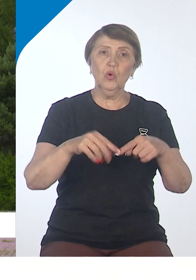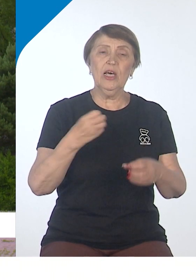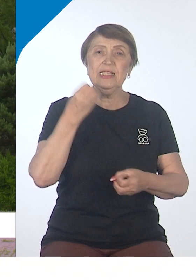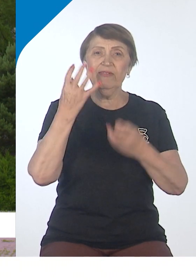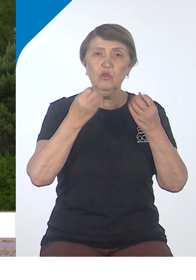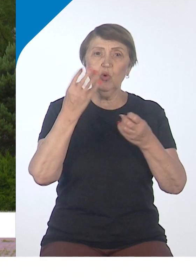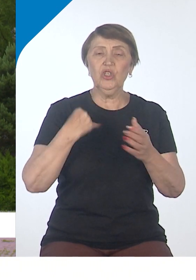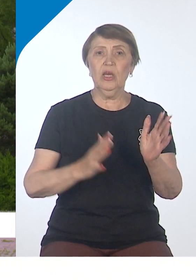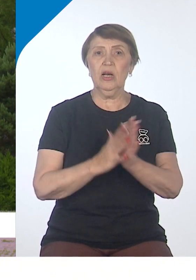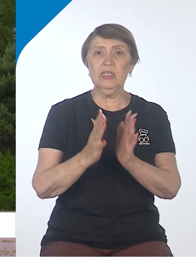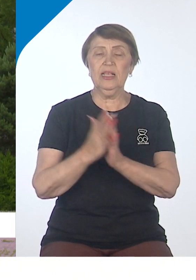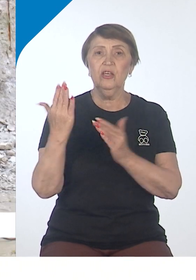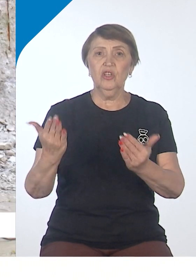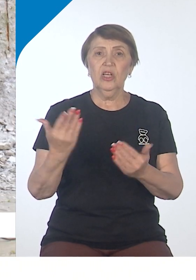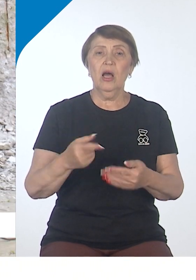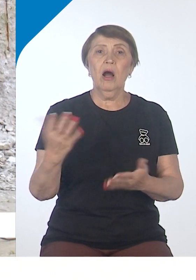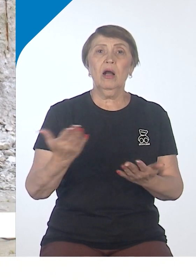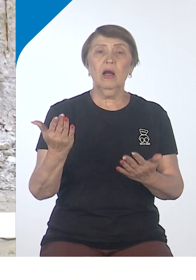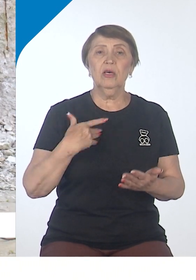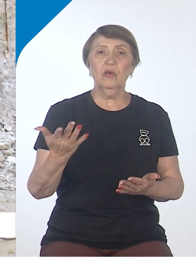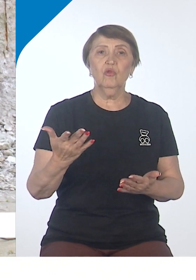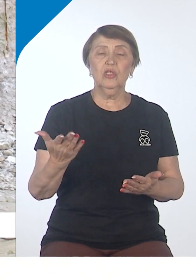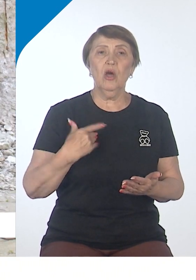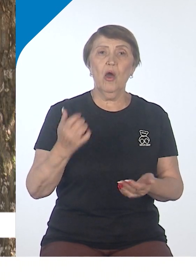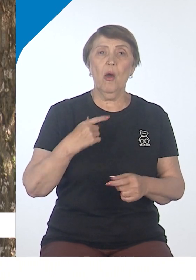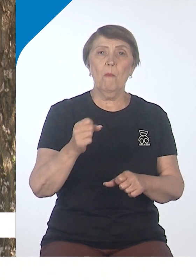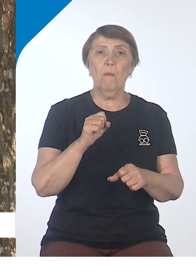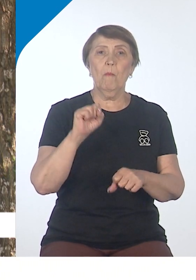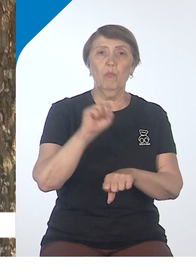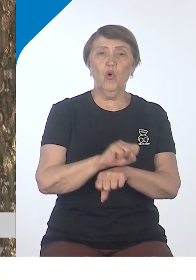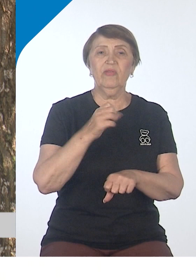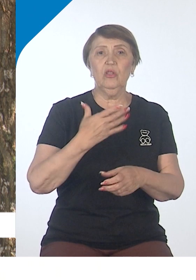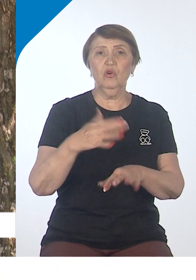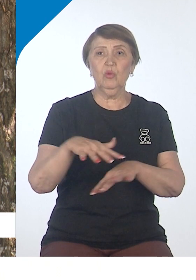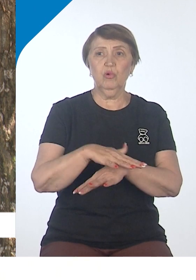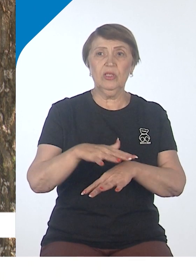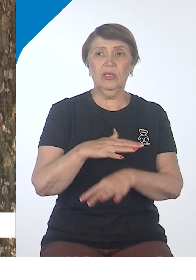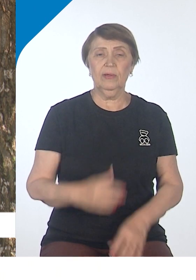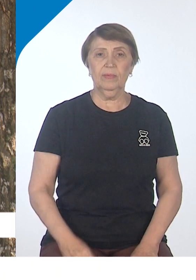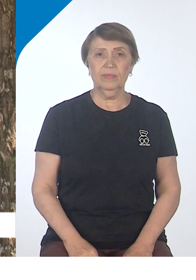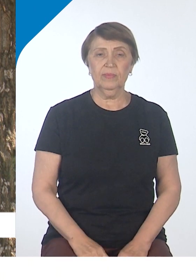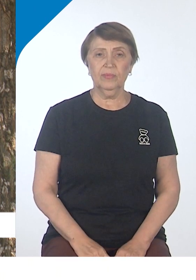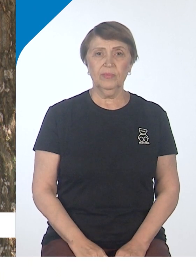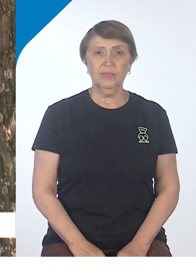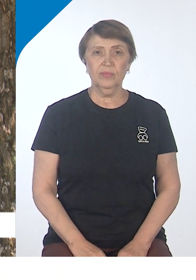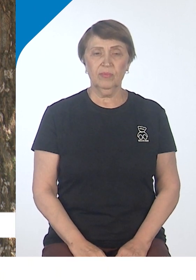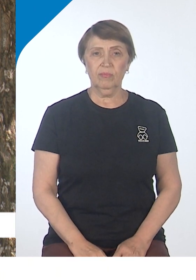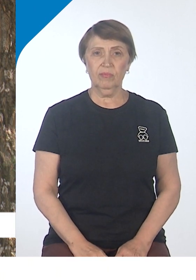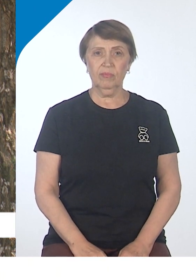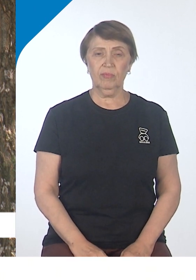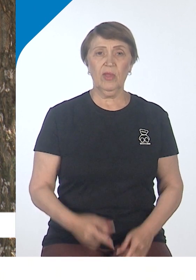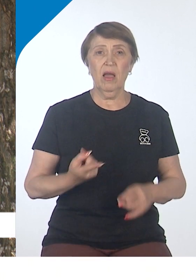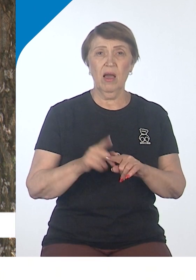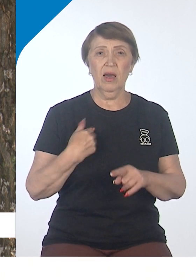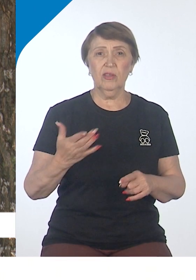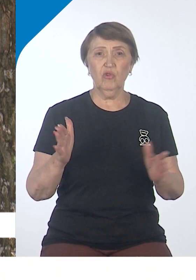росли. Сейчас это какая-то мертвая пустыня. И самое главное, что наш пролетарский писатель Горький, значит, вот эта